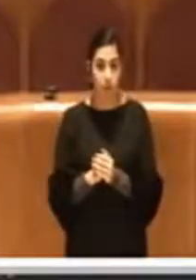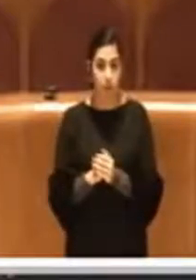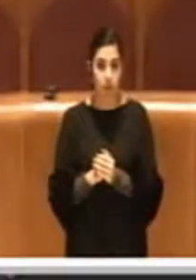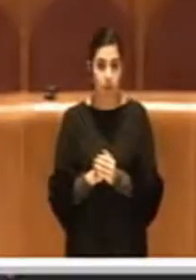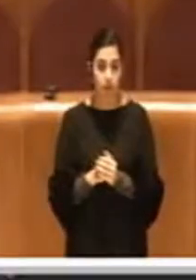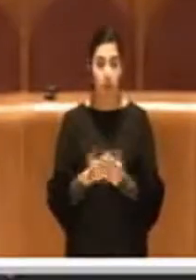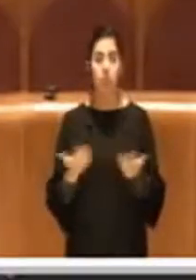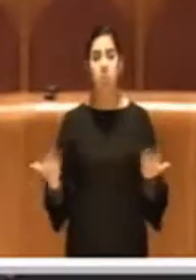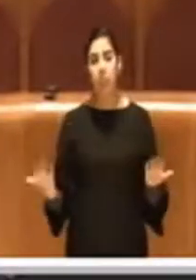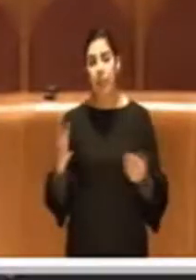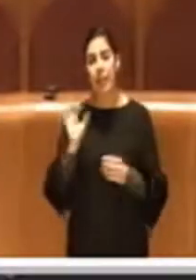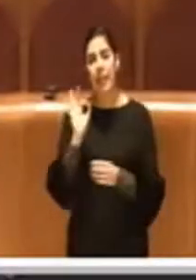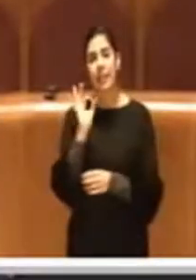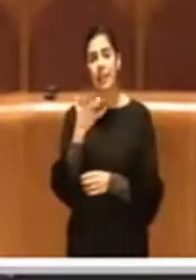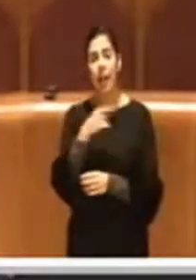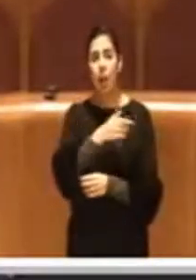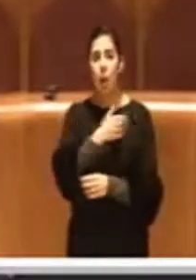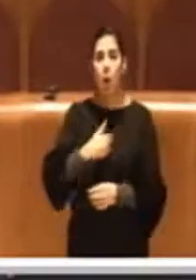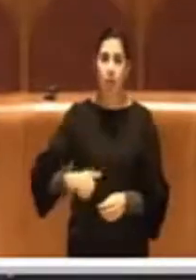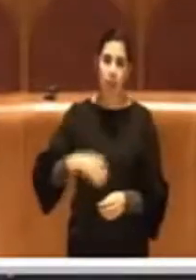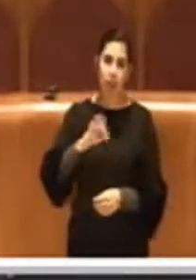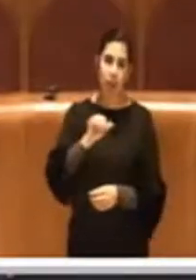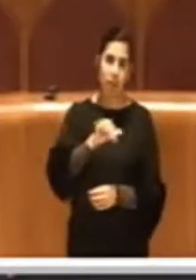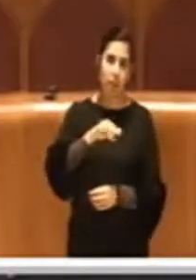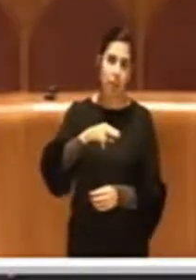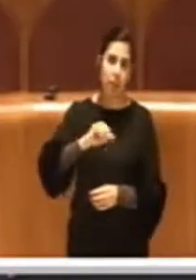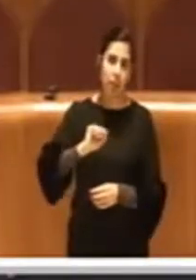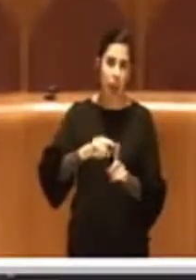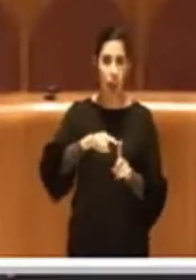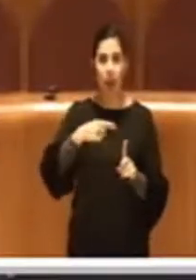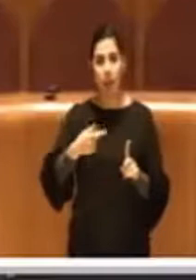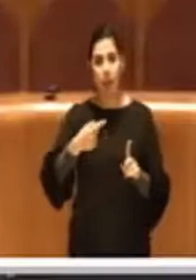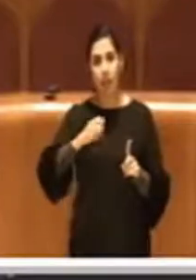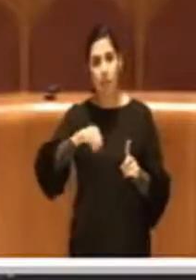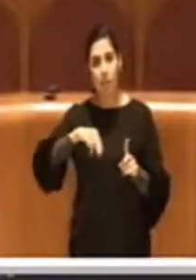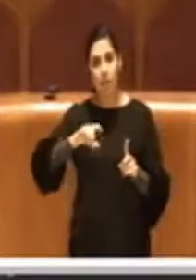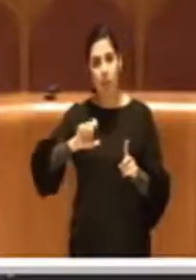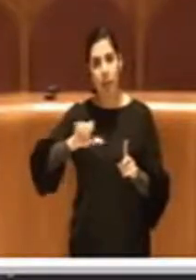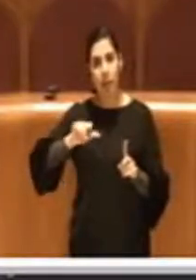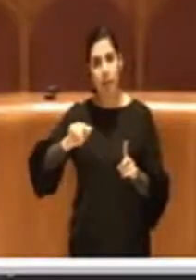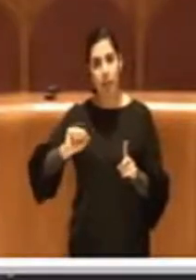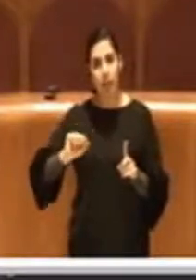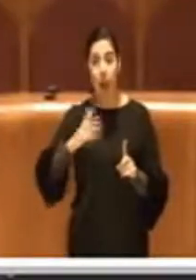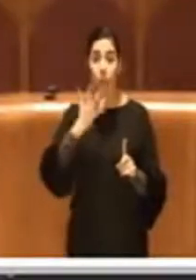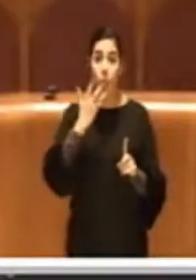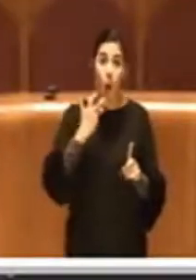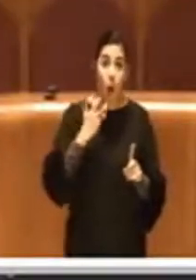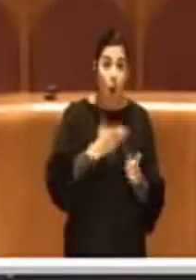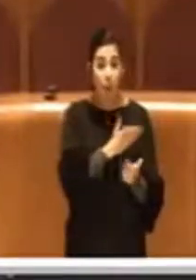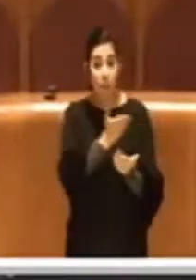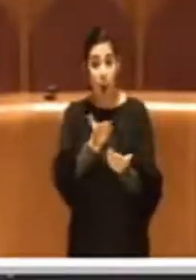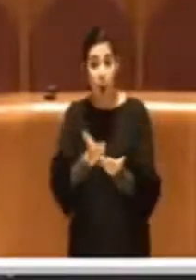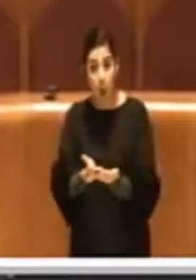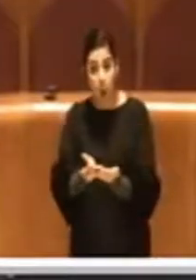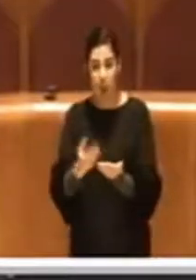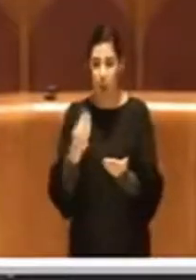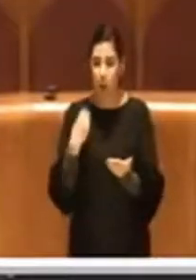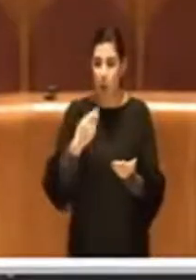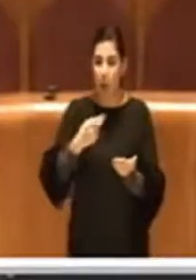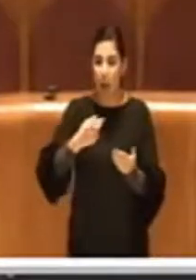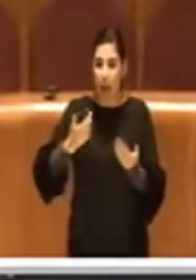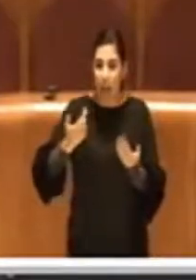consiglieri Fassina e Tempesta vogliono presentare una mozione con cui si chiede al sindaco e giunta di